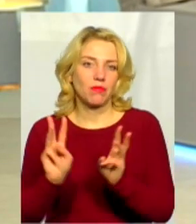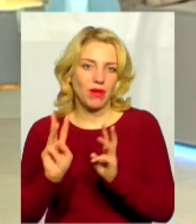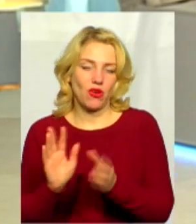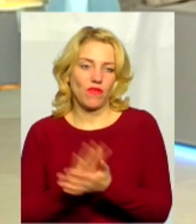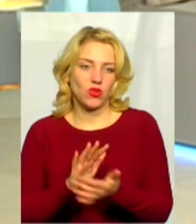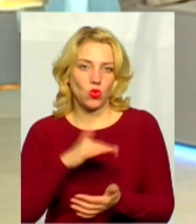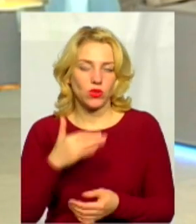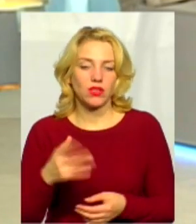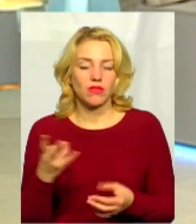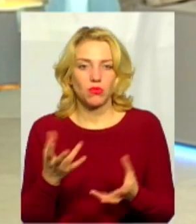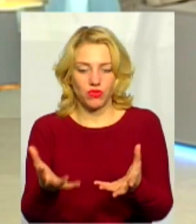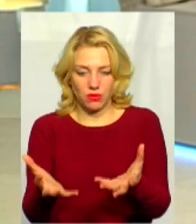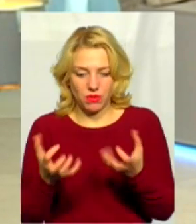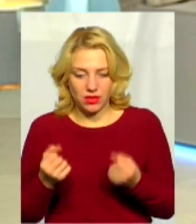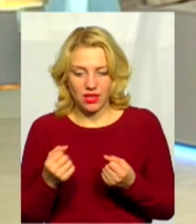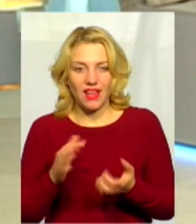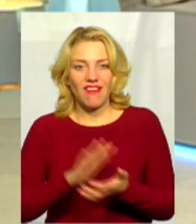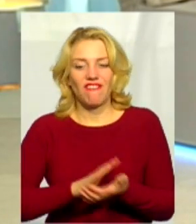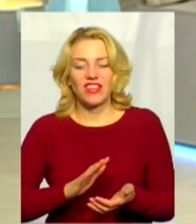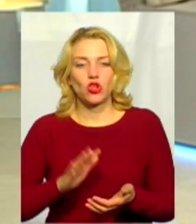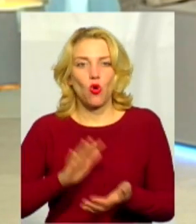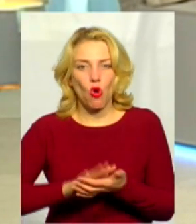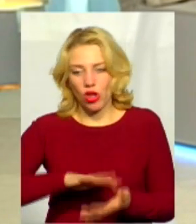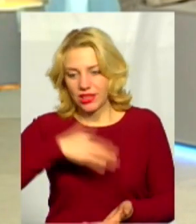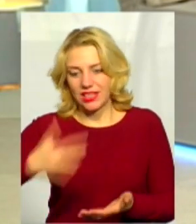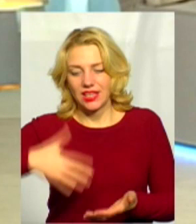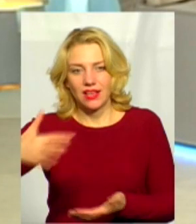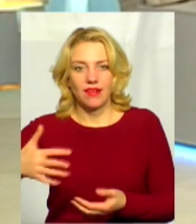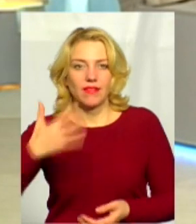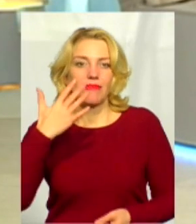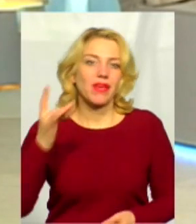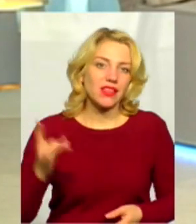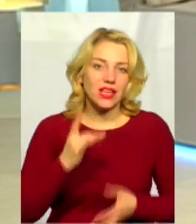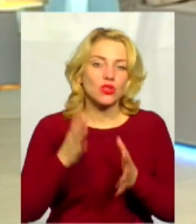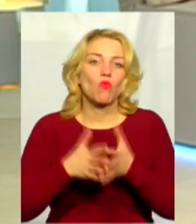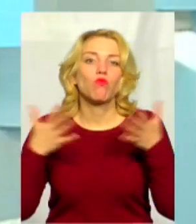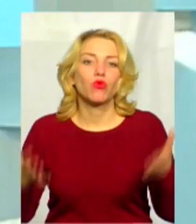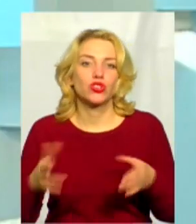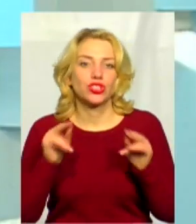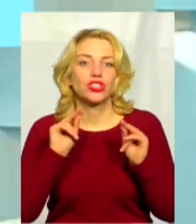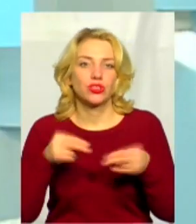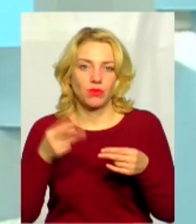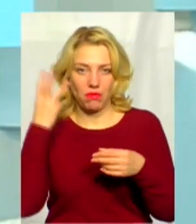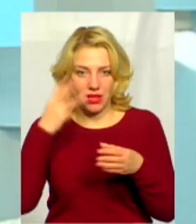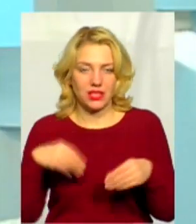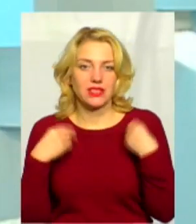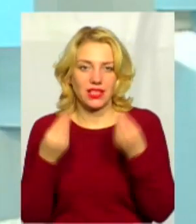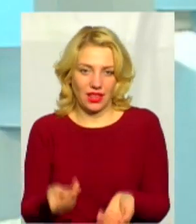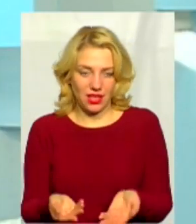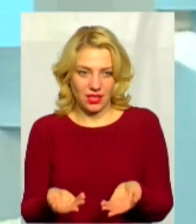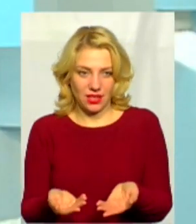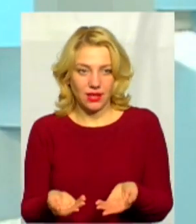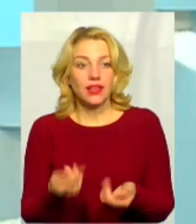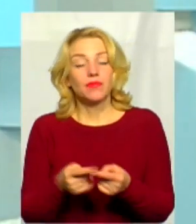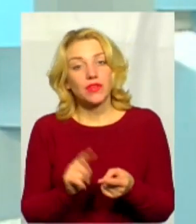повинен отримувати відходів в 5 разів більше орієнтовніші продукції Хмельницькій. І орієнтовна вартість такого заводу близько 100 мільйонів євро.